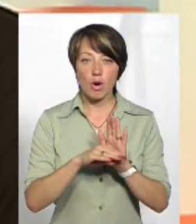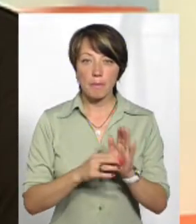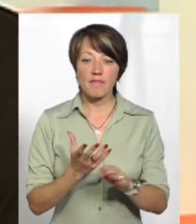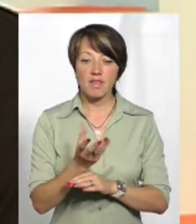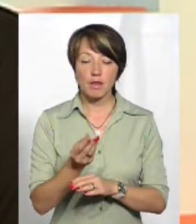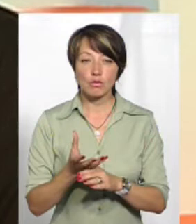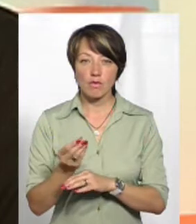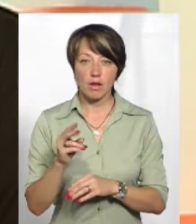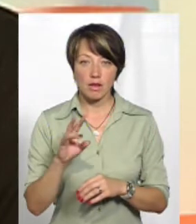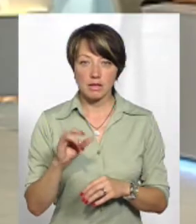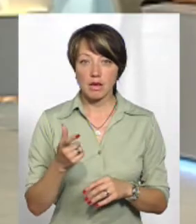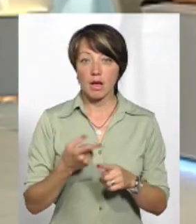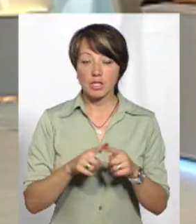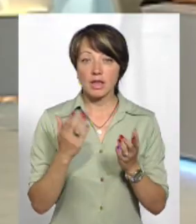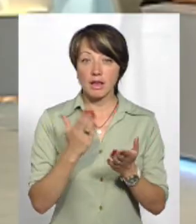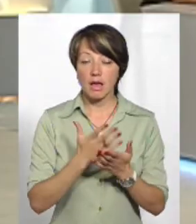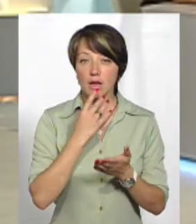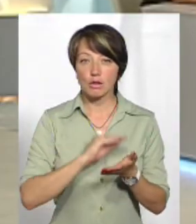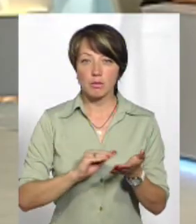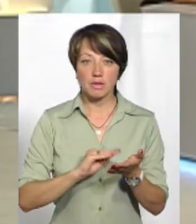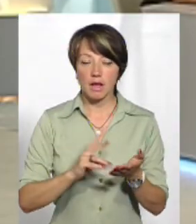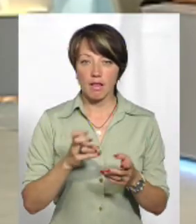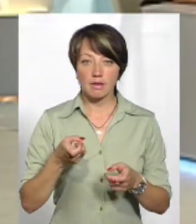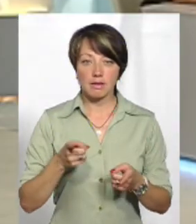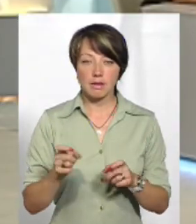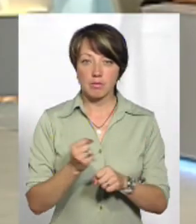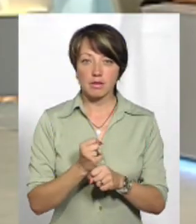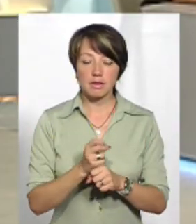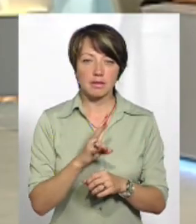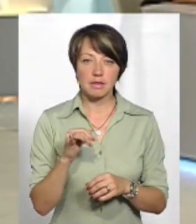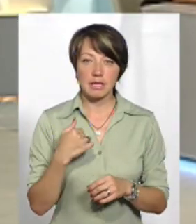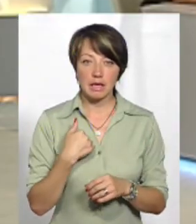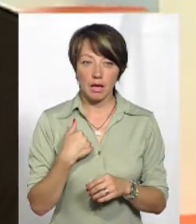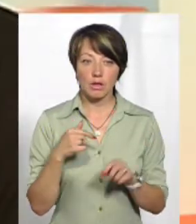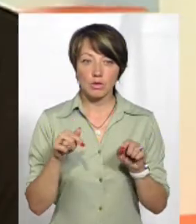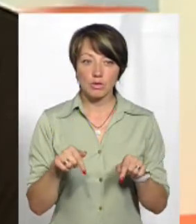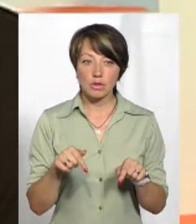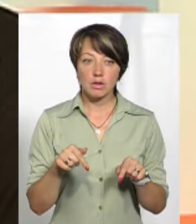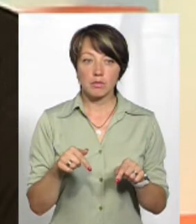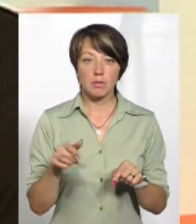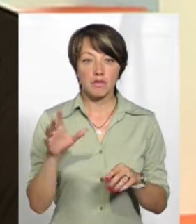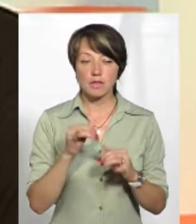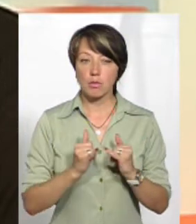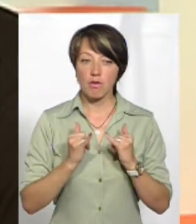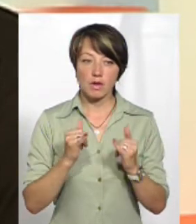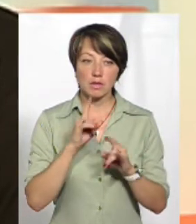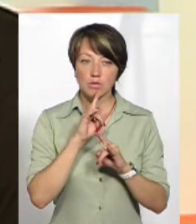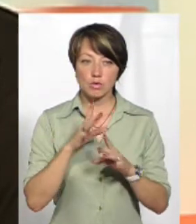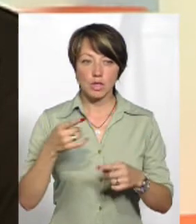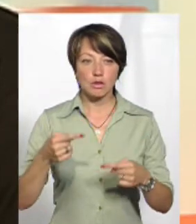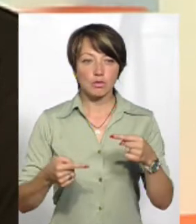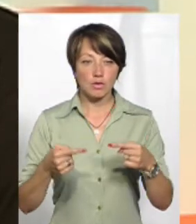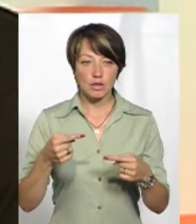фінансувалися. От жінка каже, що вона є, гарно написана, але не є. Ні, я отут, знаєте, при всій повазі, я не буду